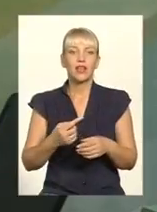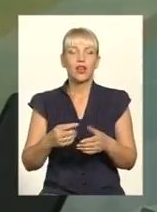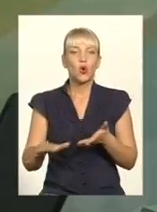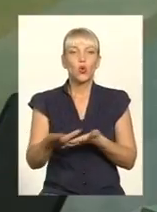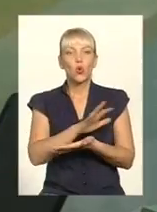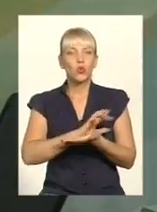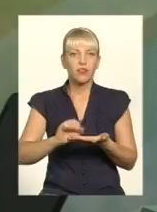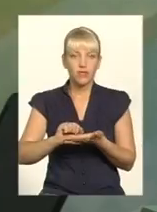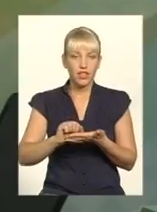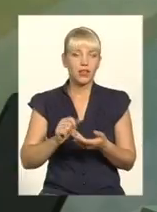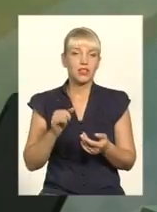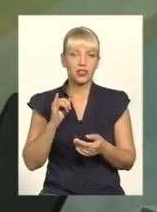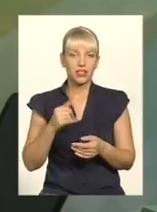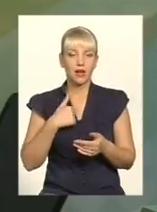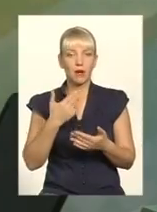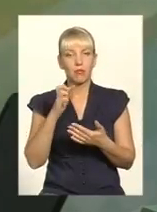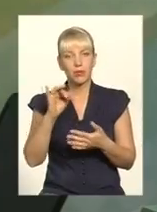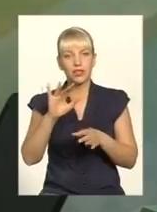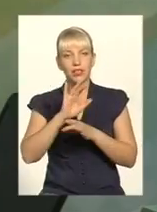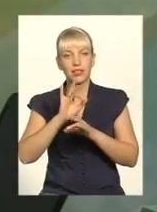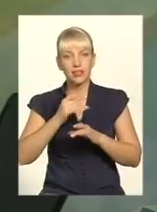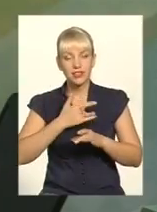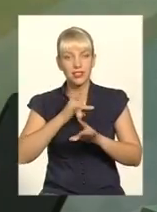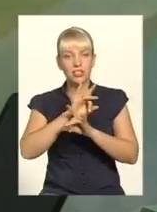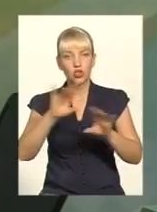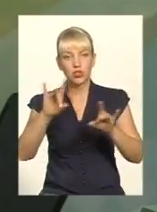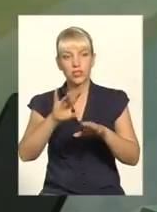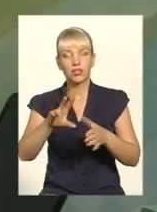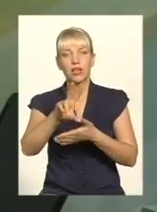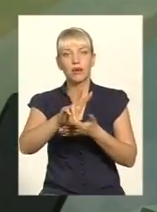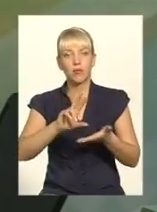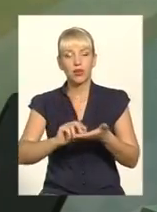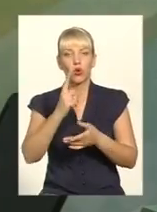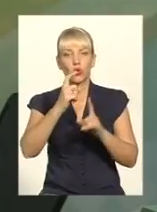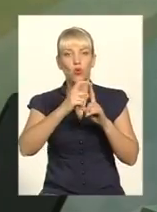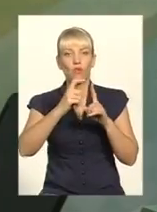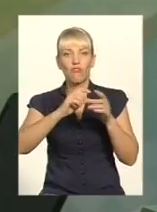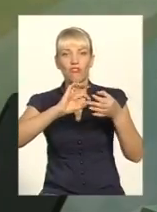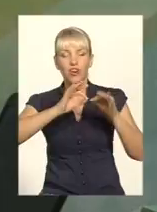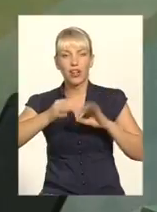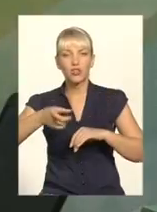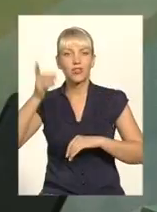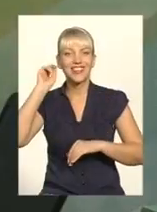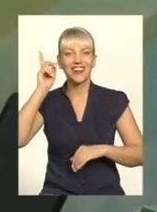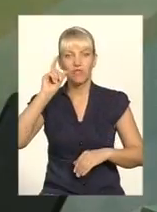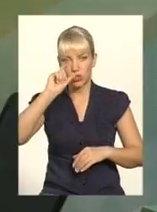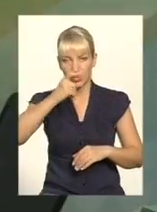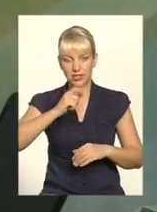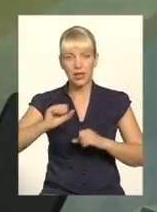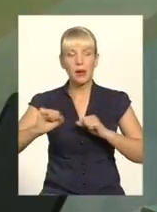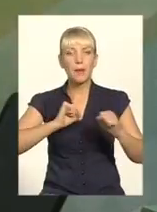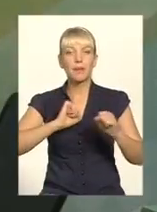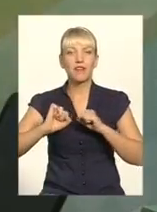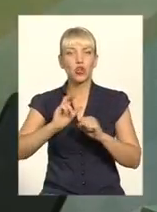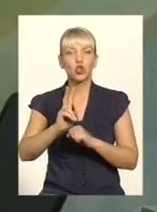би хотіла навести приклад, вірніше фразу одного із давньогрецьких правителів, який